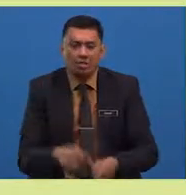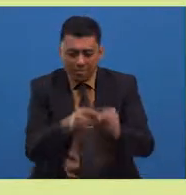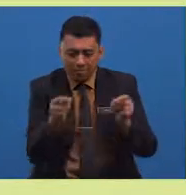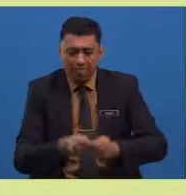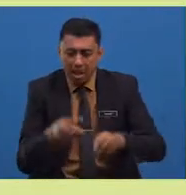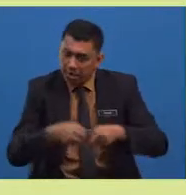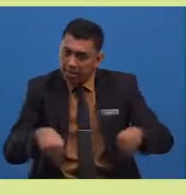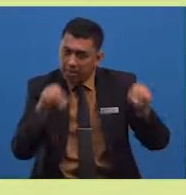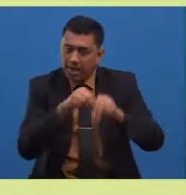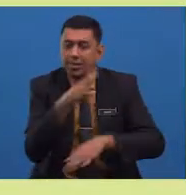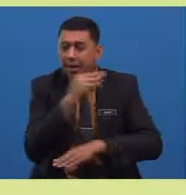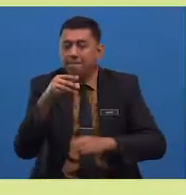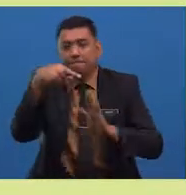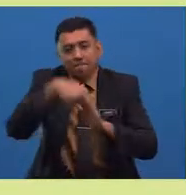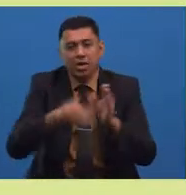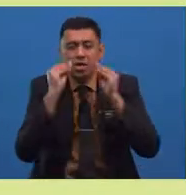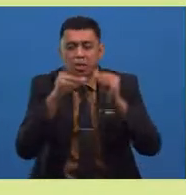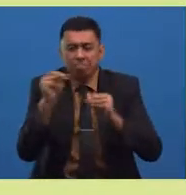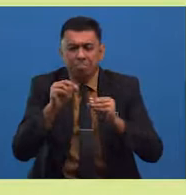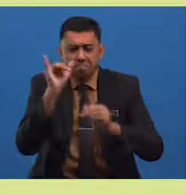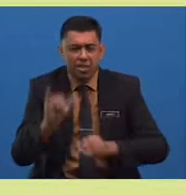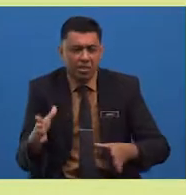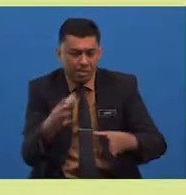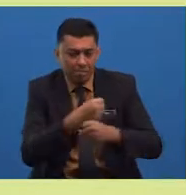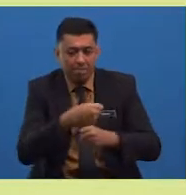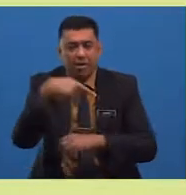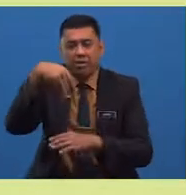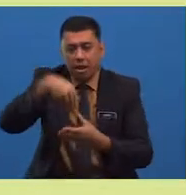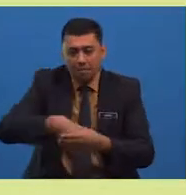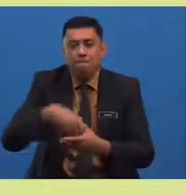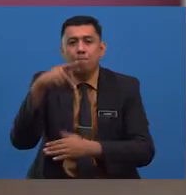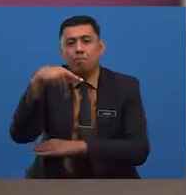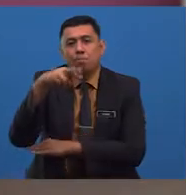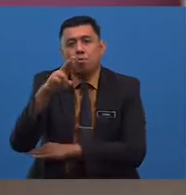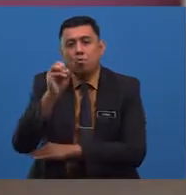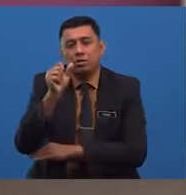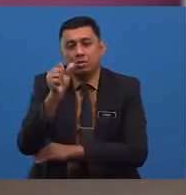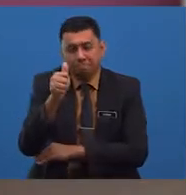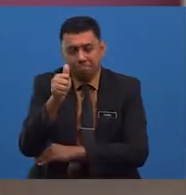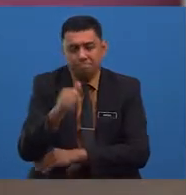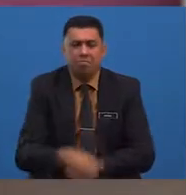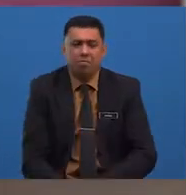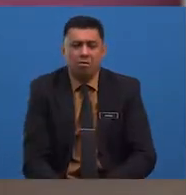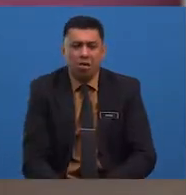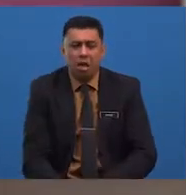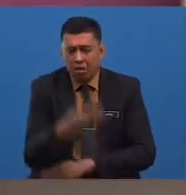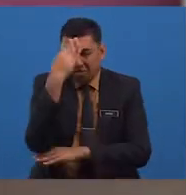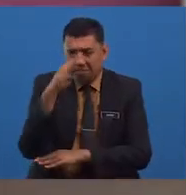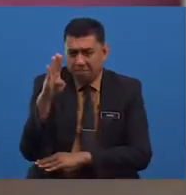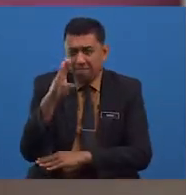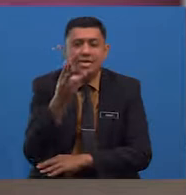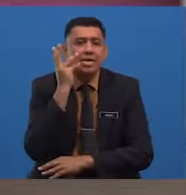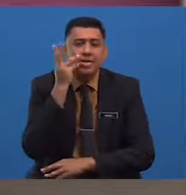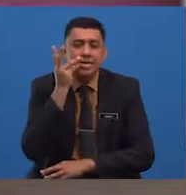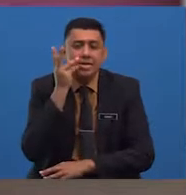nilai dan pengajaran yang terdapat dalam prosa. Umum mengakui bahawa nasi